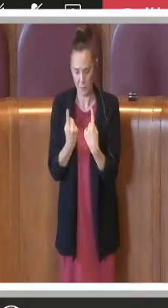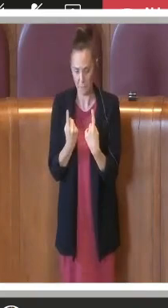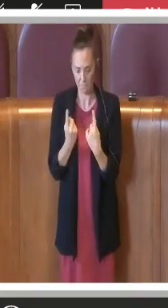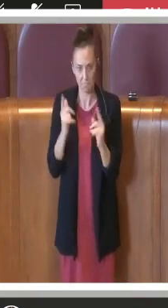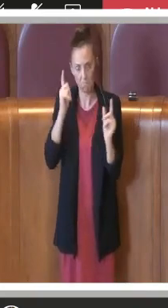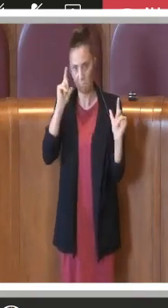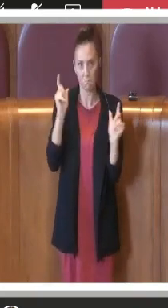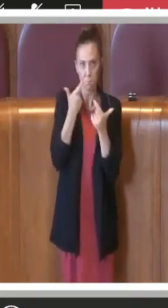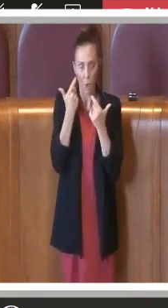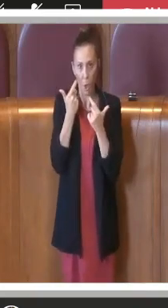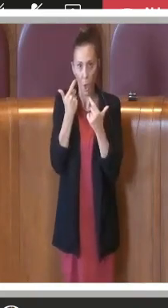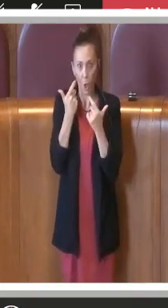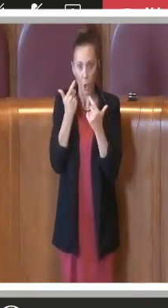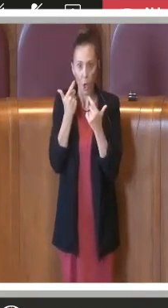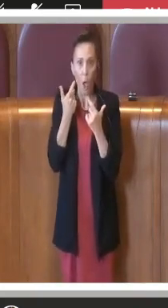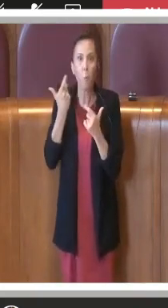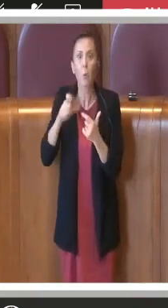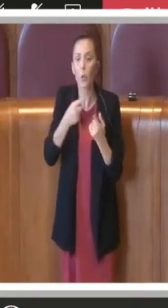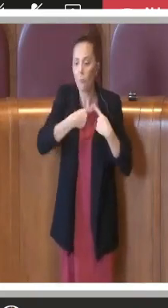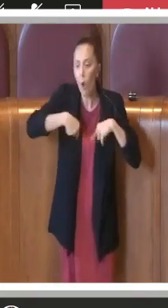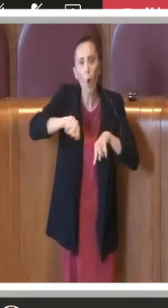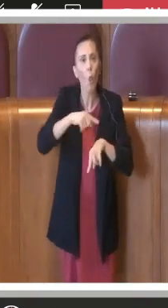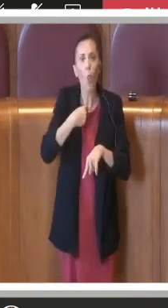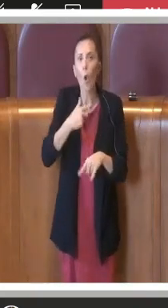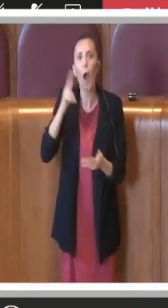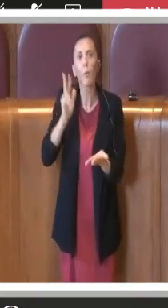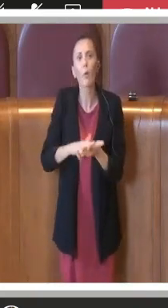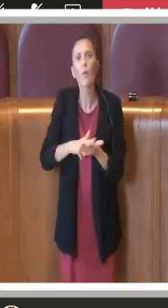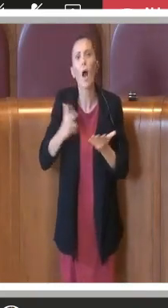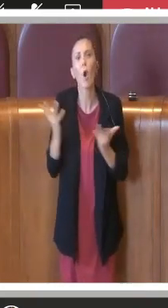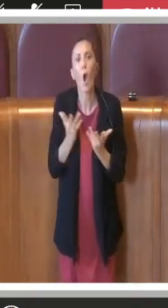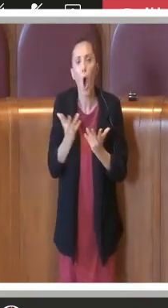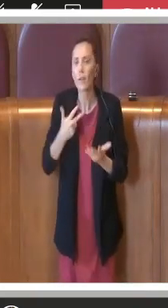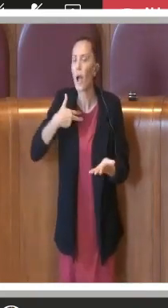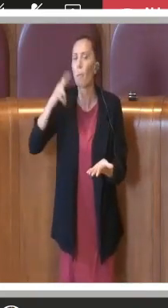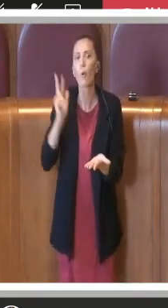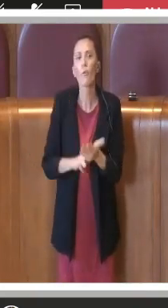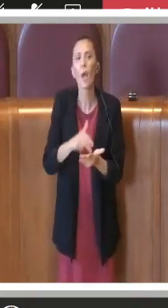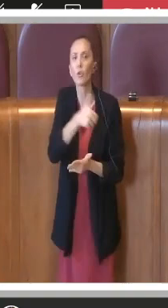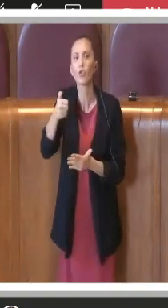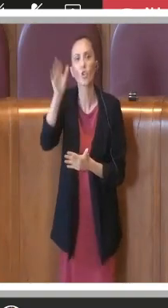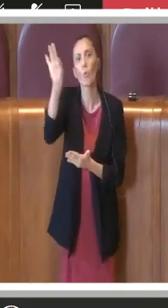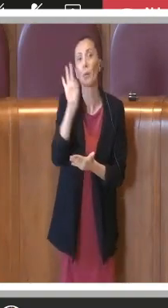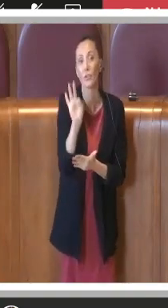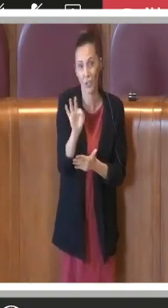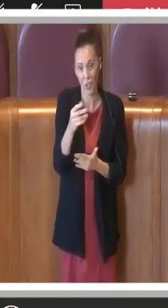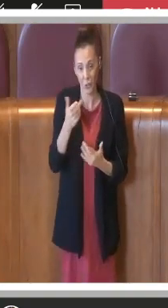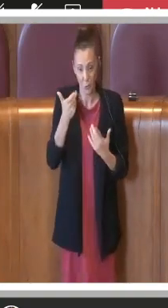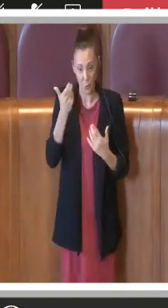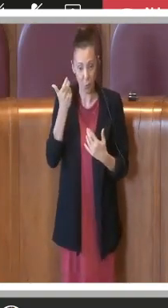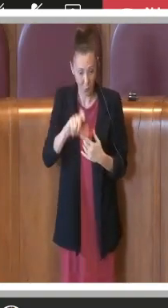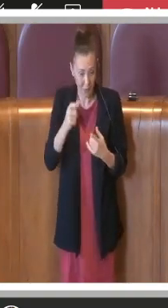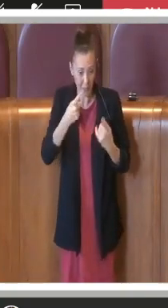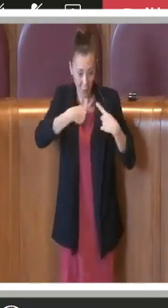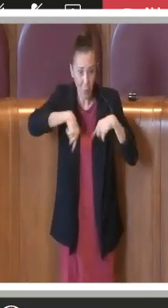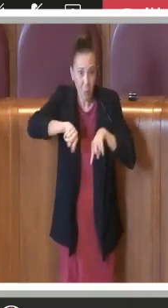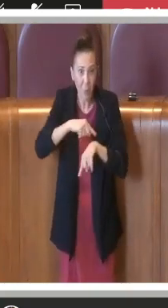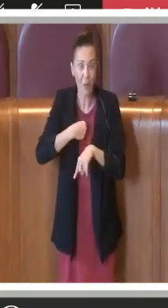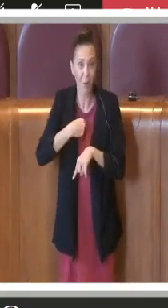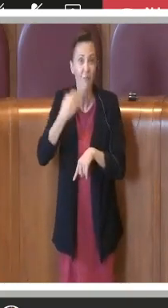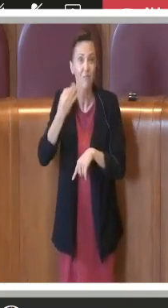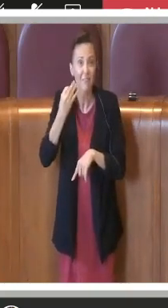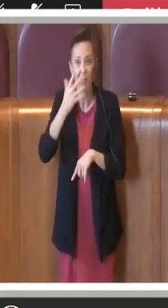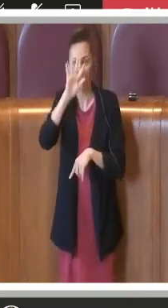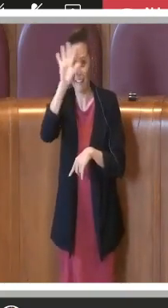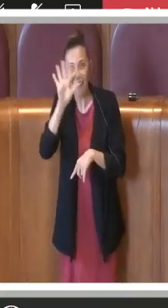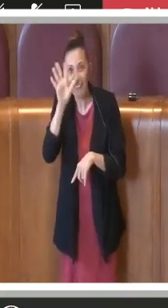approviamo in toto, non è che le approviamo in parte, tanto è vero che quando approviamo le delibere anche solo una parola, tante volte